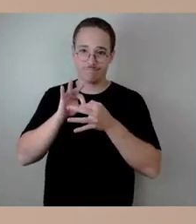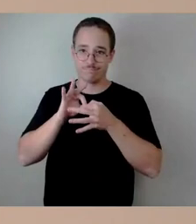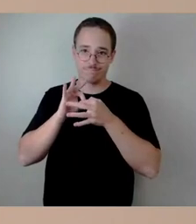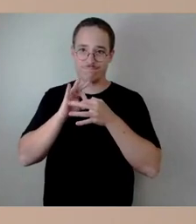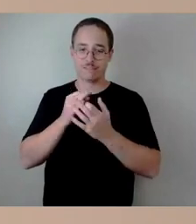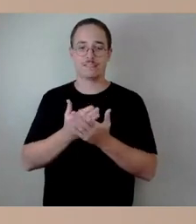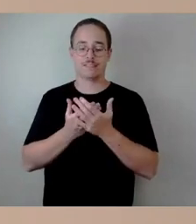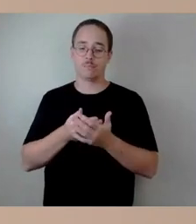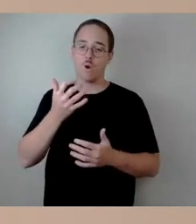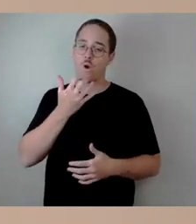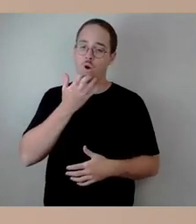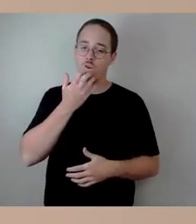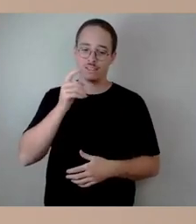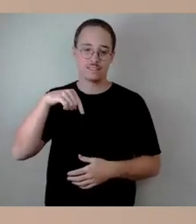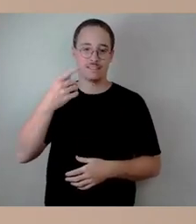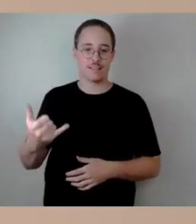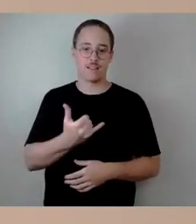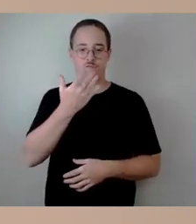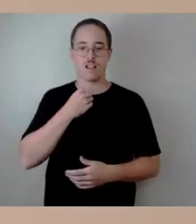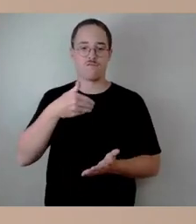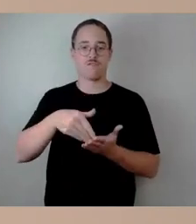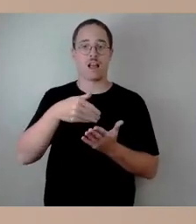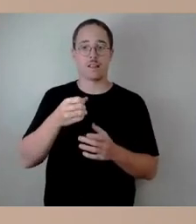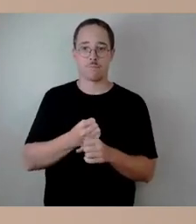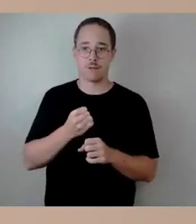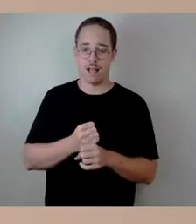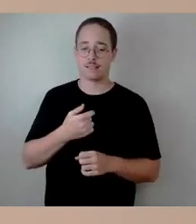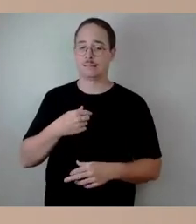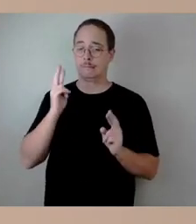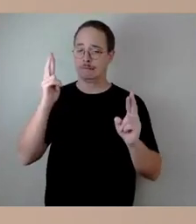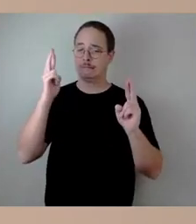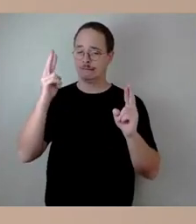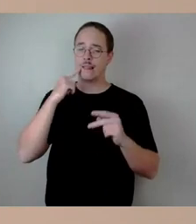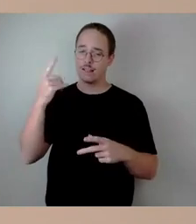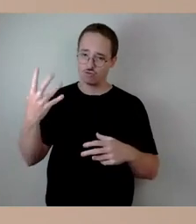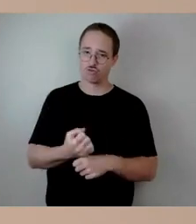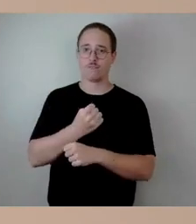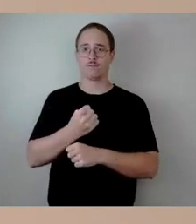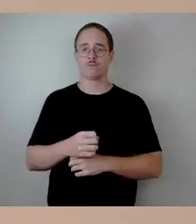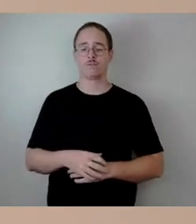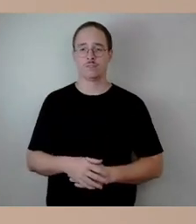auch weitermachen. Da bin ich zuversichtlich, dass wir das können. Die entsprechenden